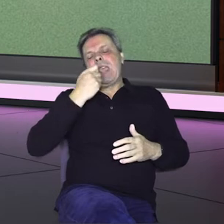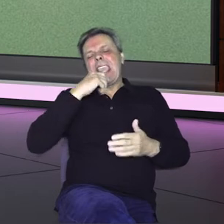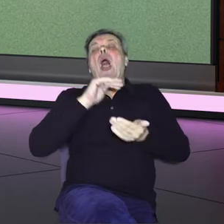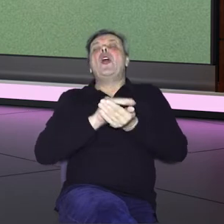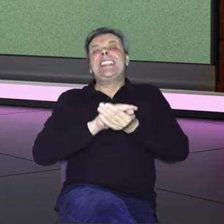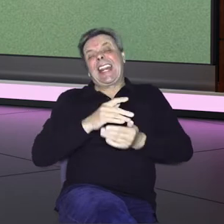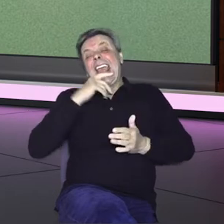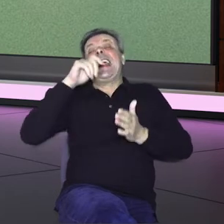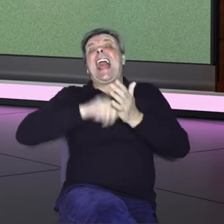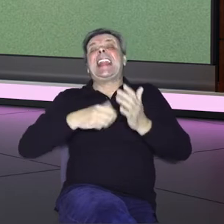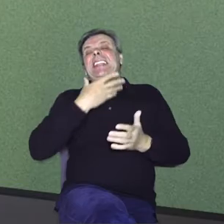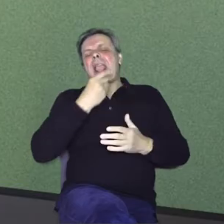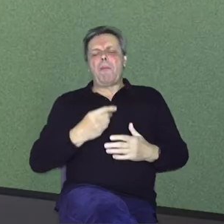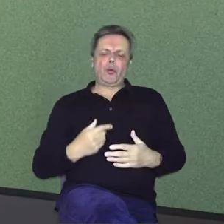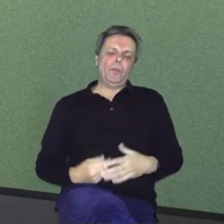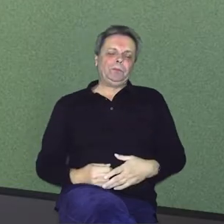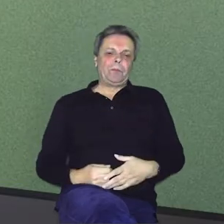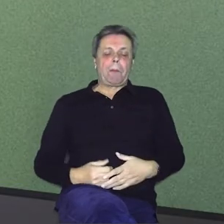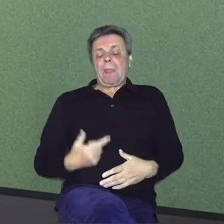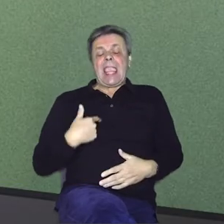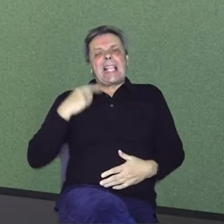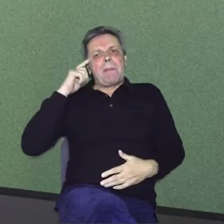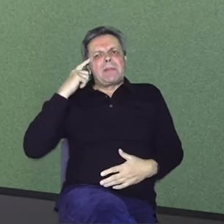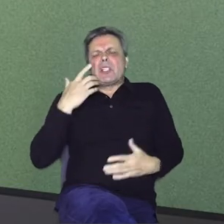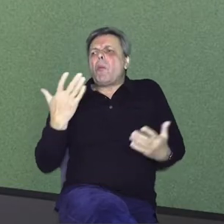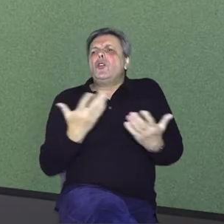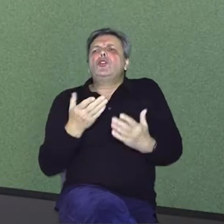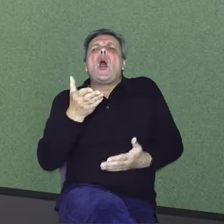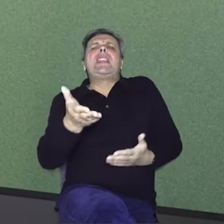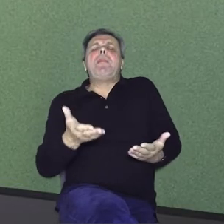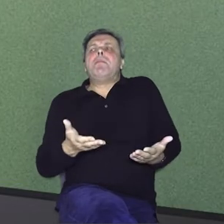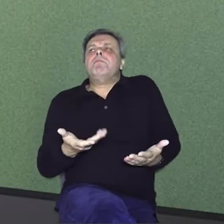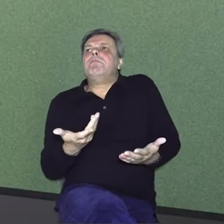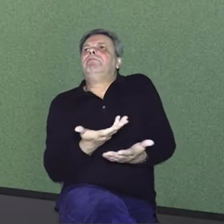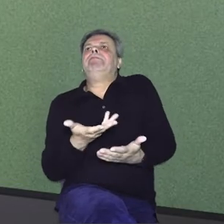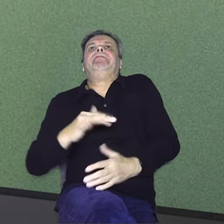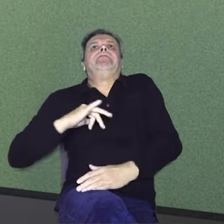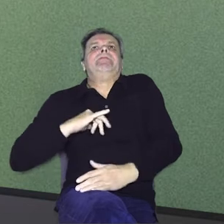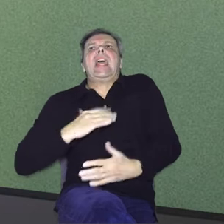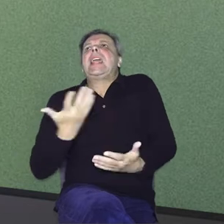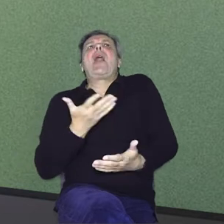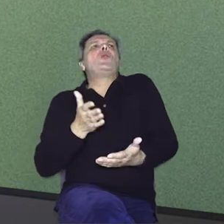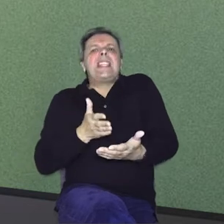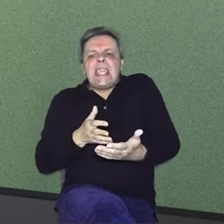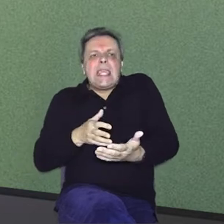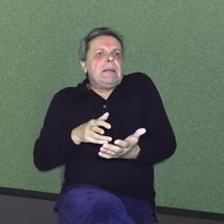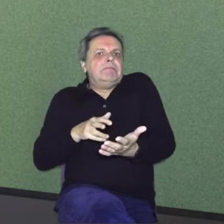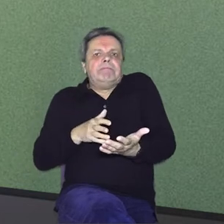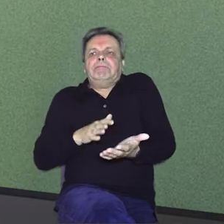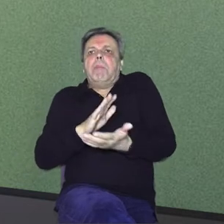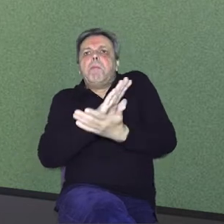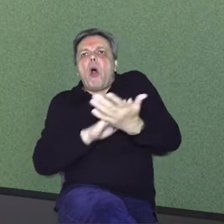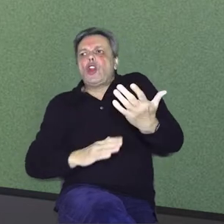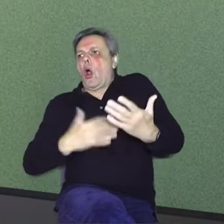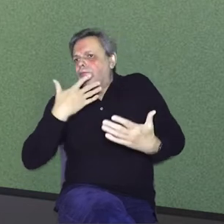Gdje mi reci, ba sam si razmišljao, što te je nagnalo uopće da kreneš u te manekenske vode? Jesu li